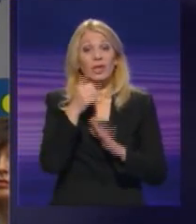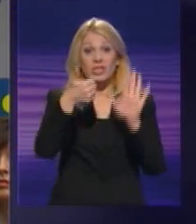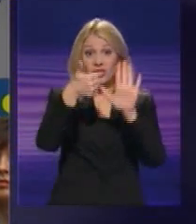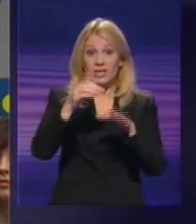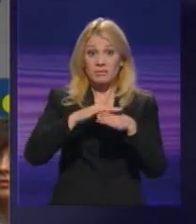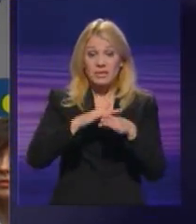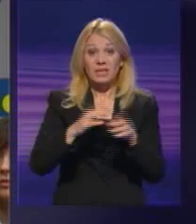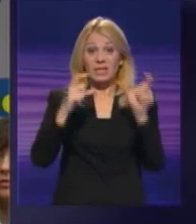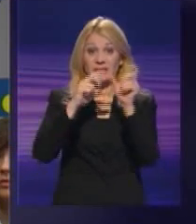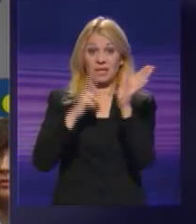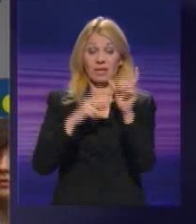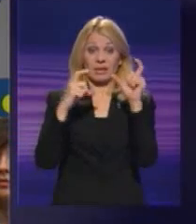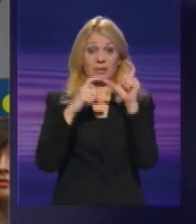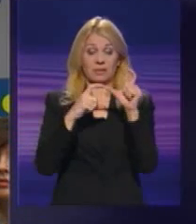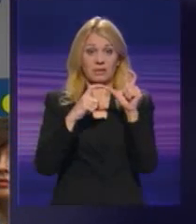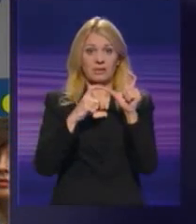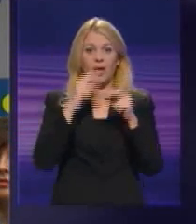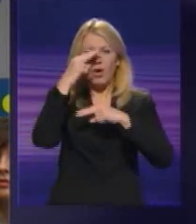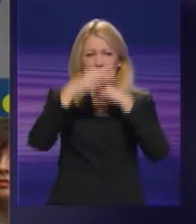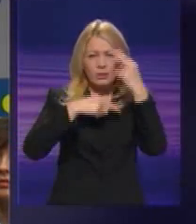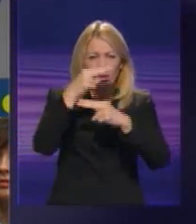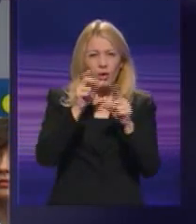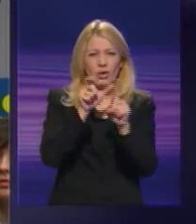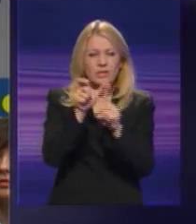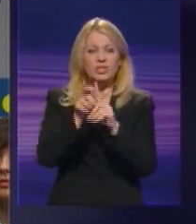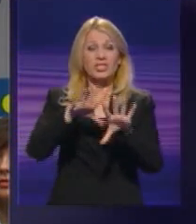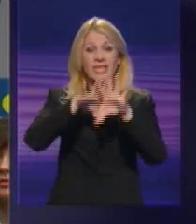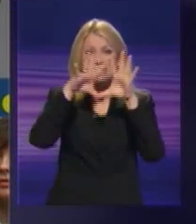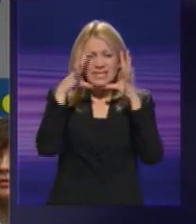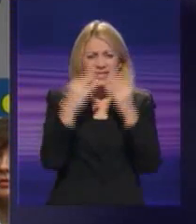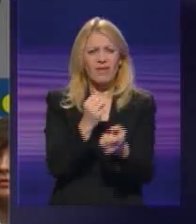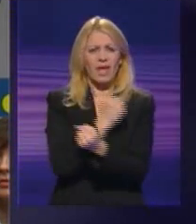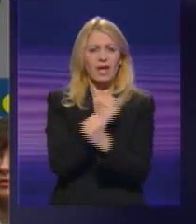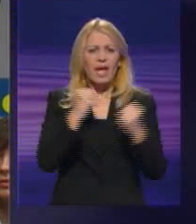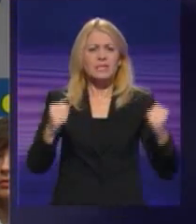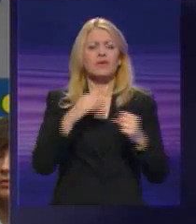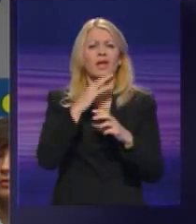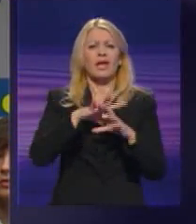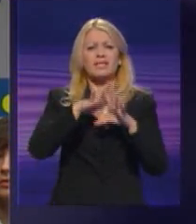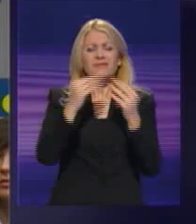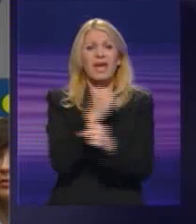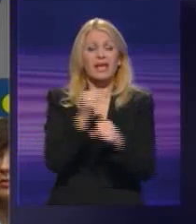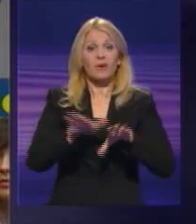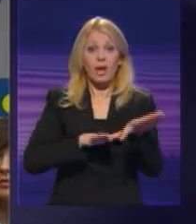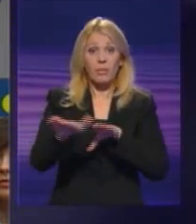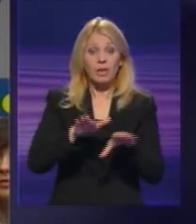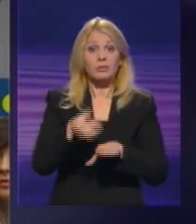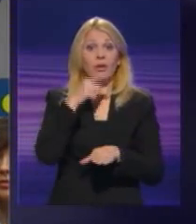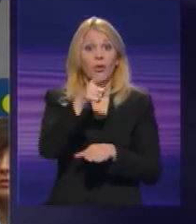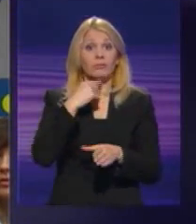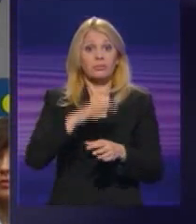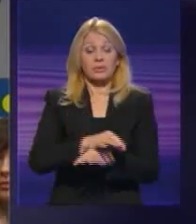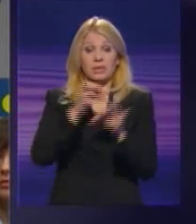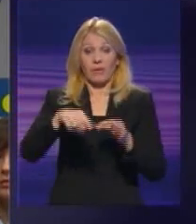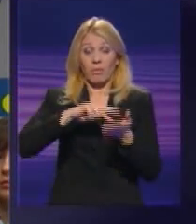Srpska napredna stranka kontroliše sve razvojne, sva razvojna ministarstva Vali Republike Srbije.